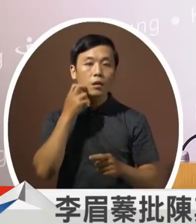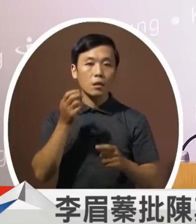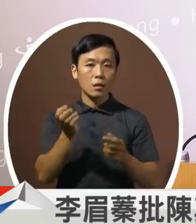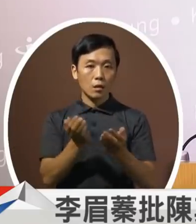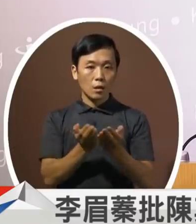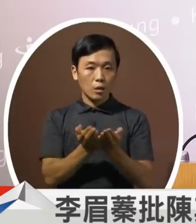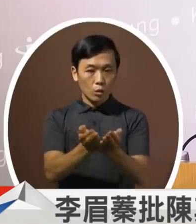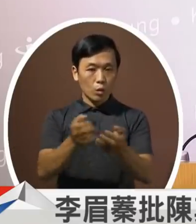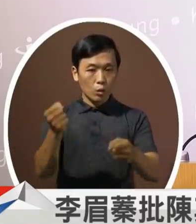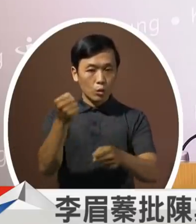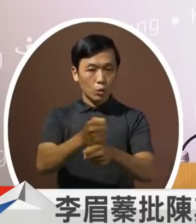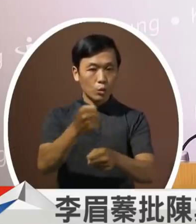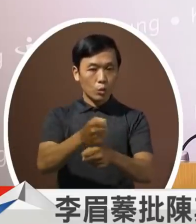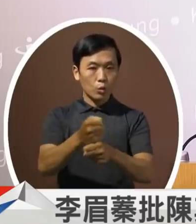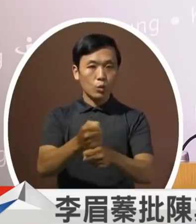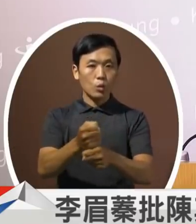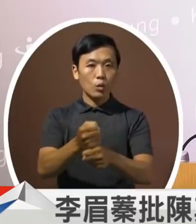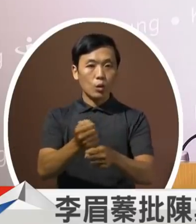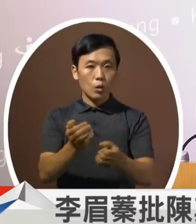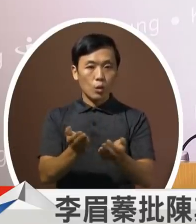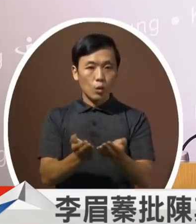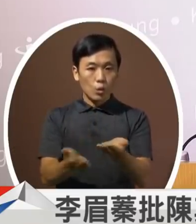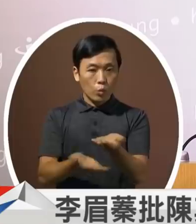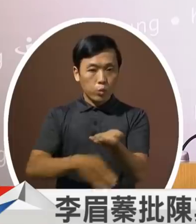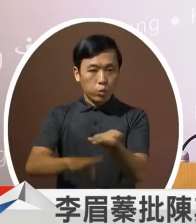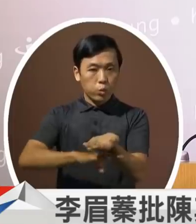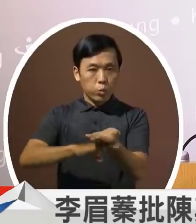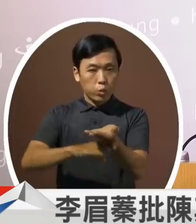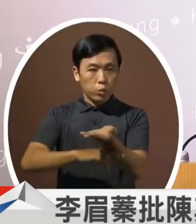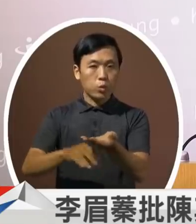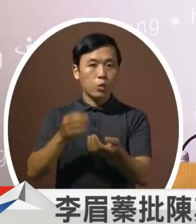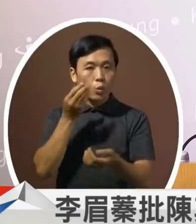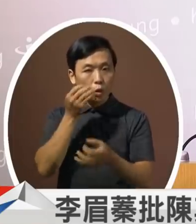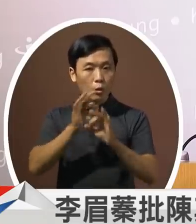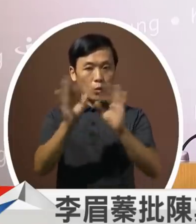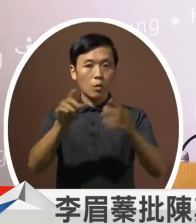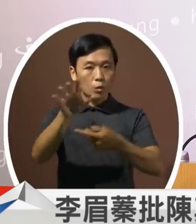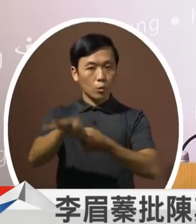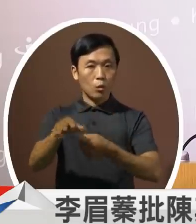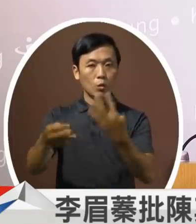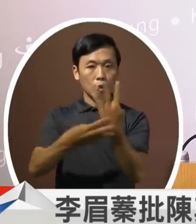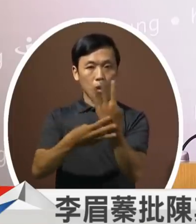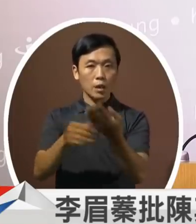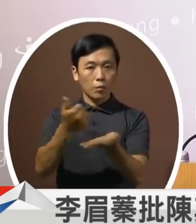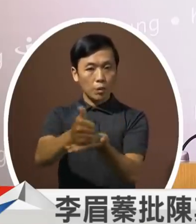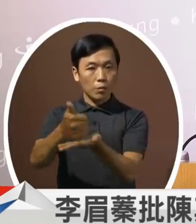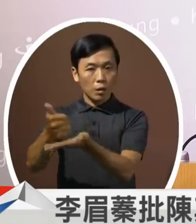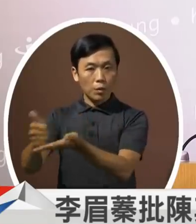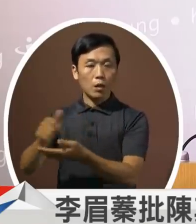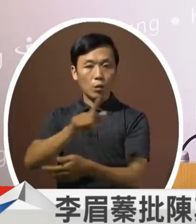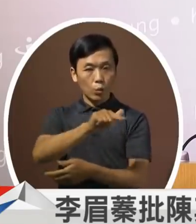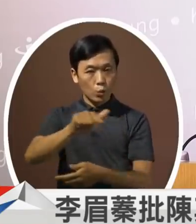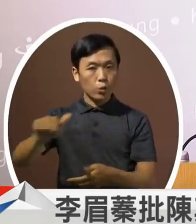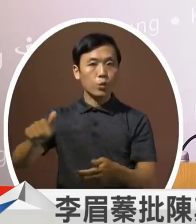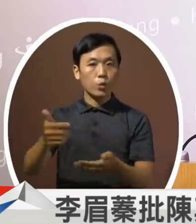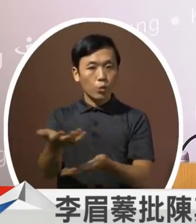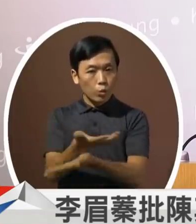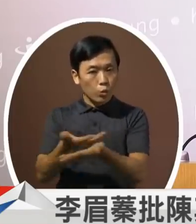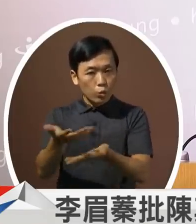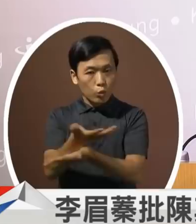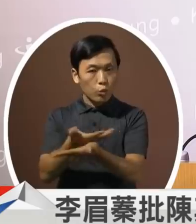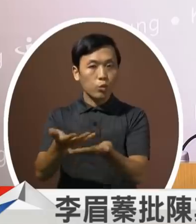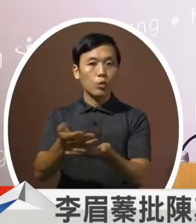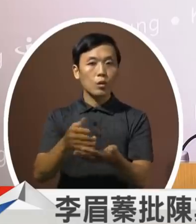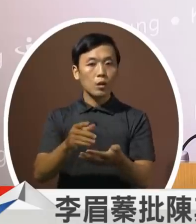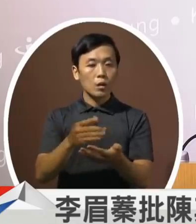游艇中间工业观光农业还有农业的外销物流的流通等